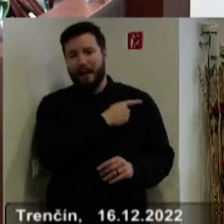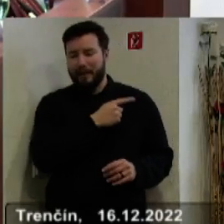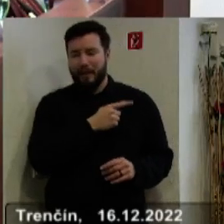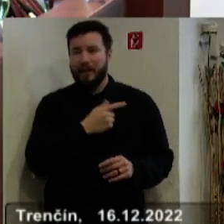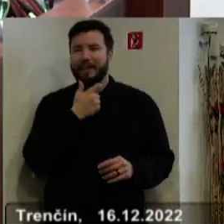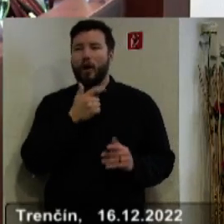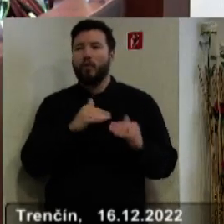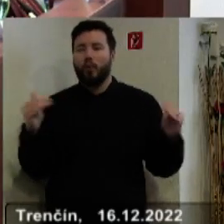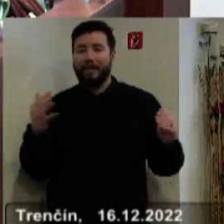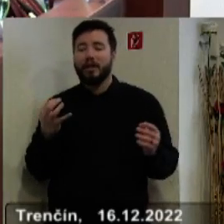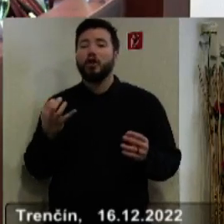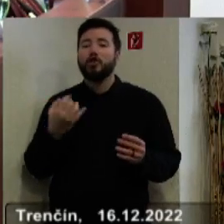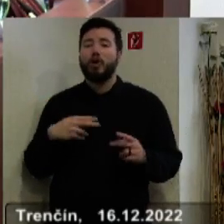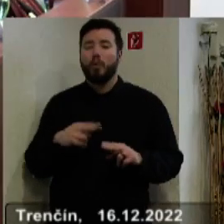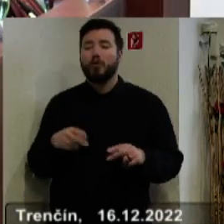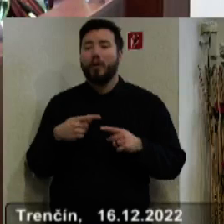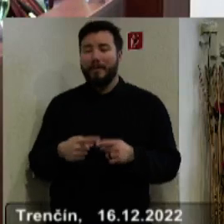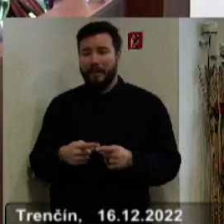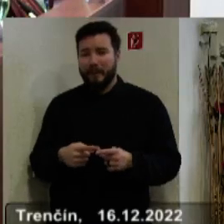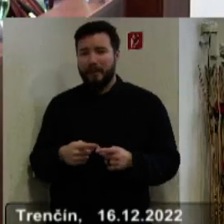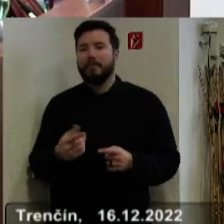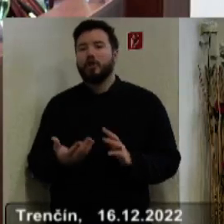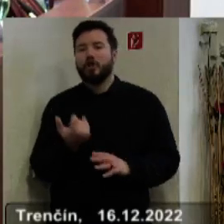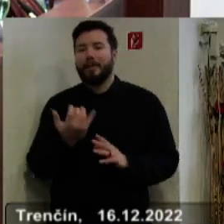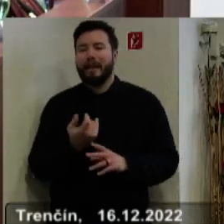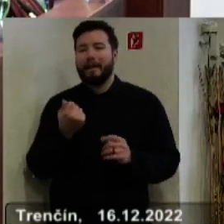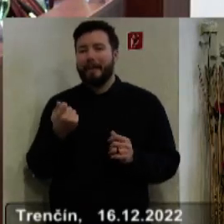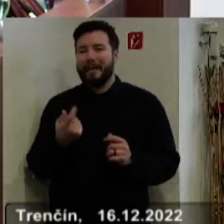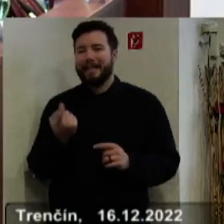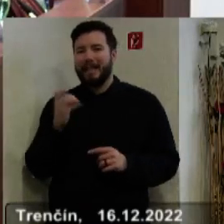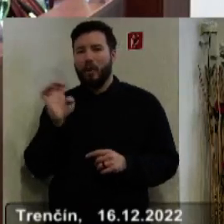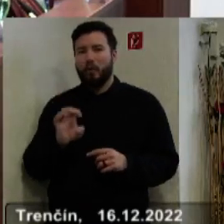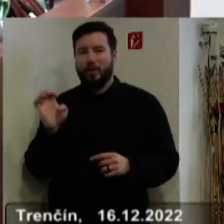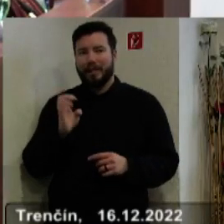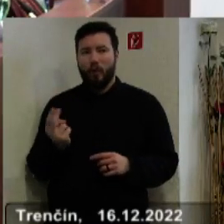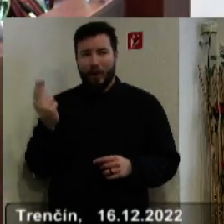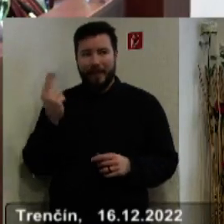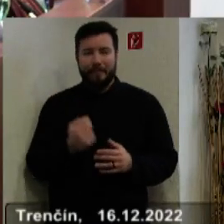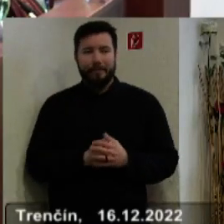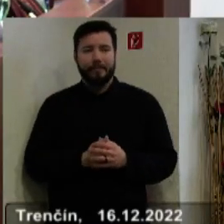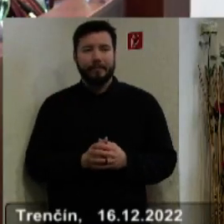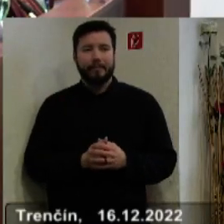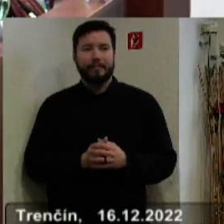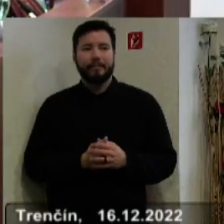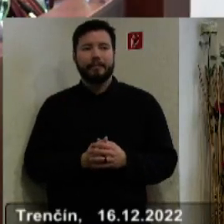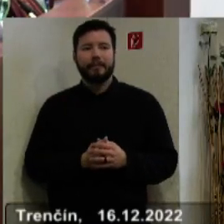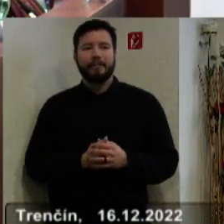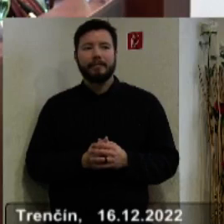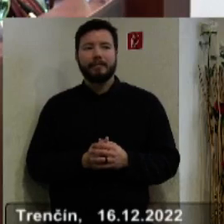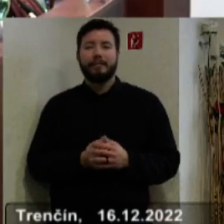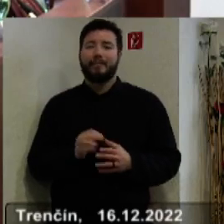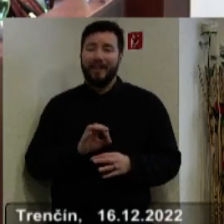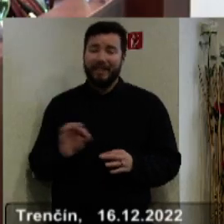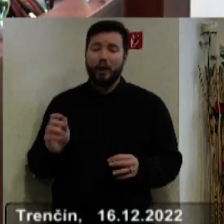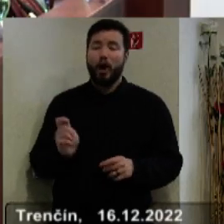sústredneme sa na to, čo oprniť môžeme a to je čerpanie prostriedkov z Európskej únie. Či budeme mať na súvislo